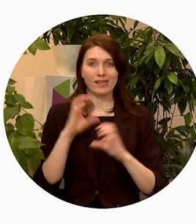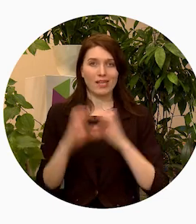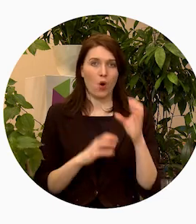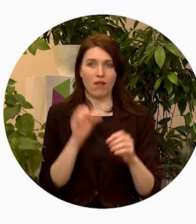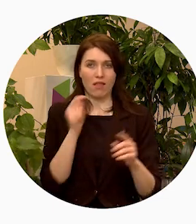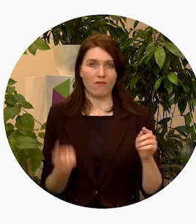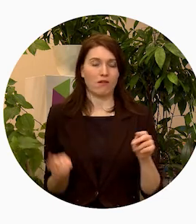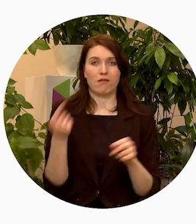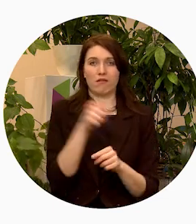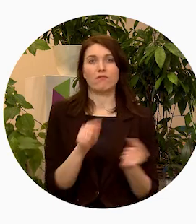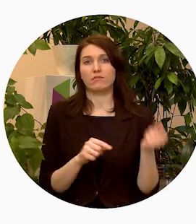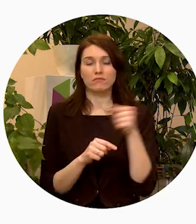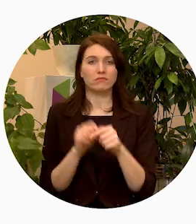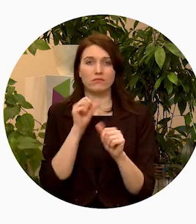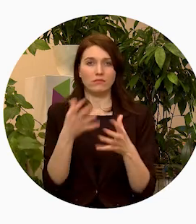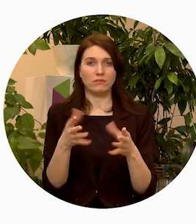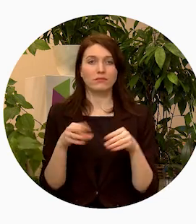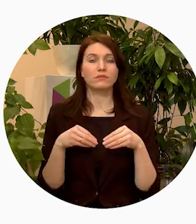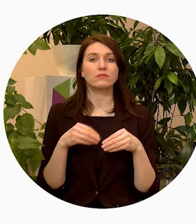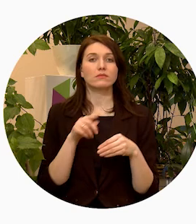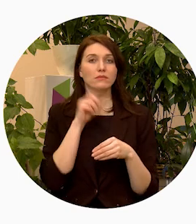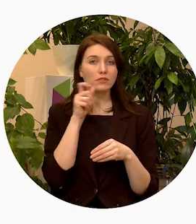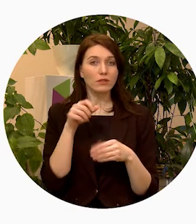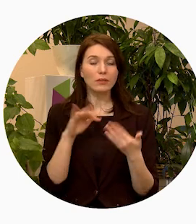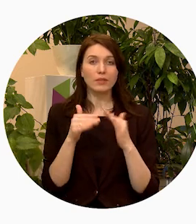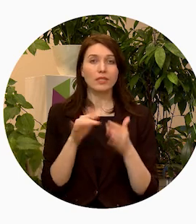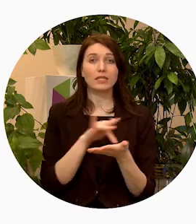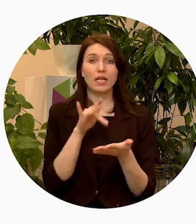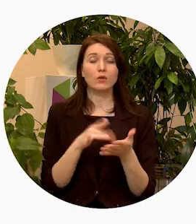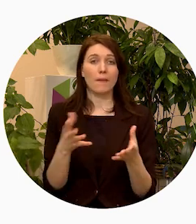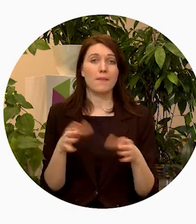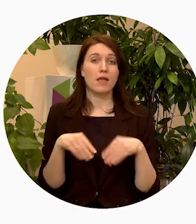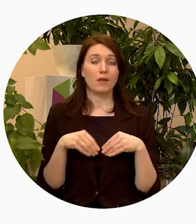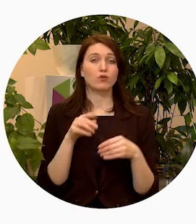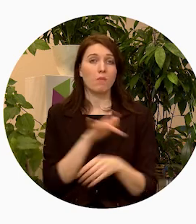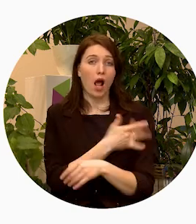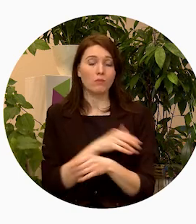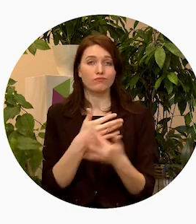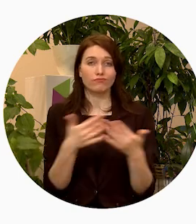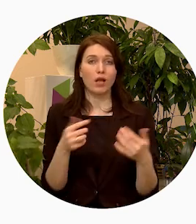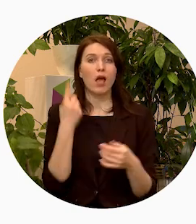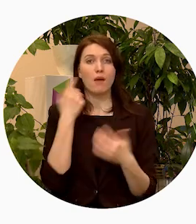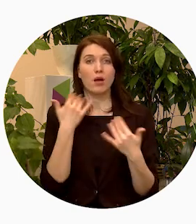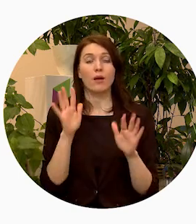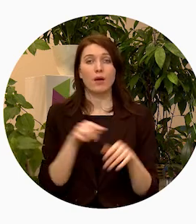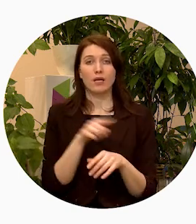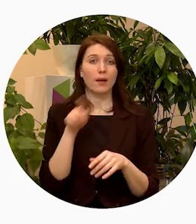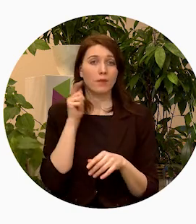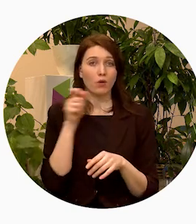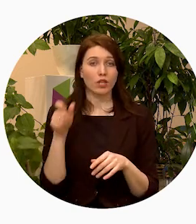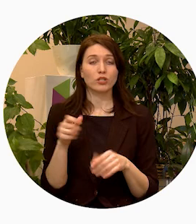nevar saņemt kādus jauniešiem pilsētu centros pieejamas pakalpojums un tā tālāk. Tātad padomāt īpaši par tiem jauniešiem,